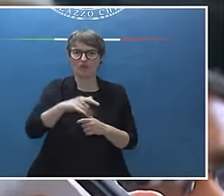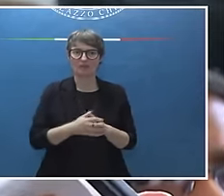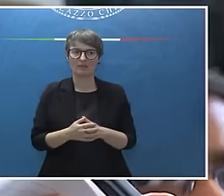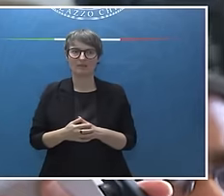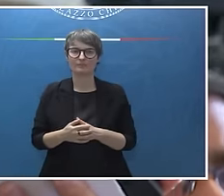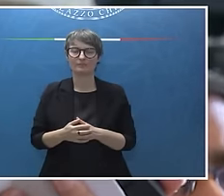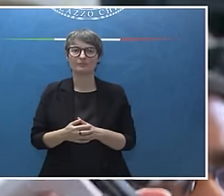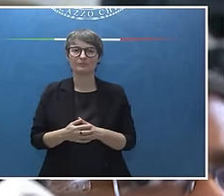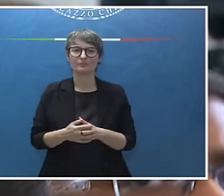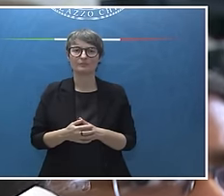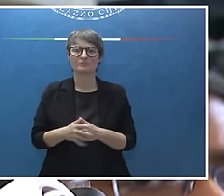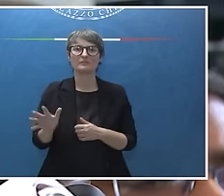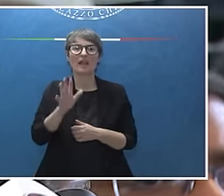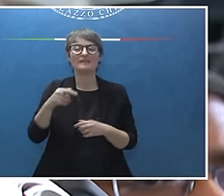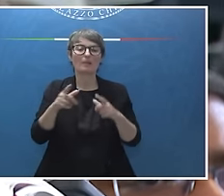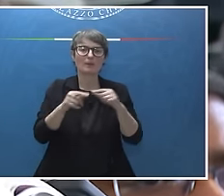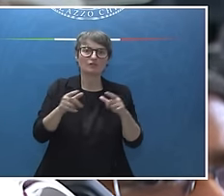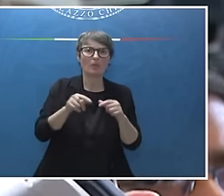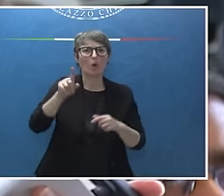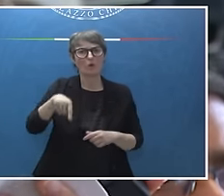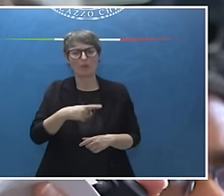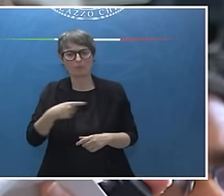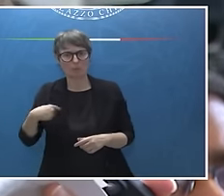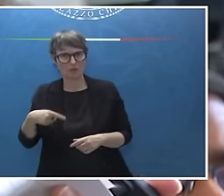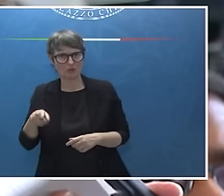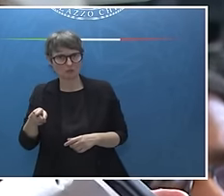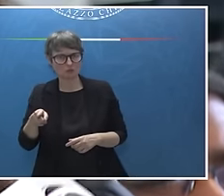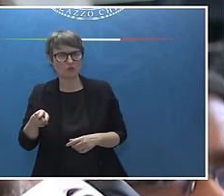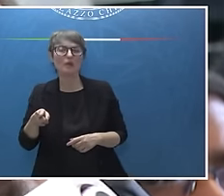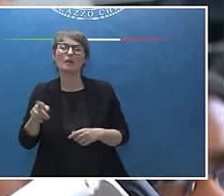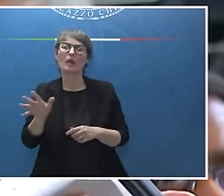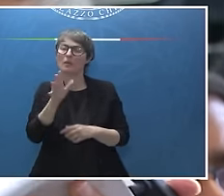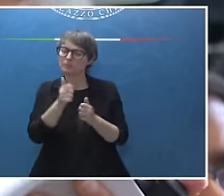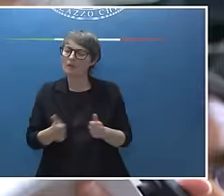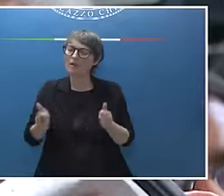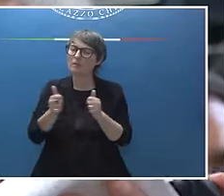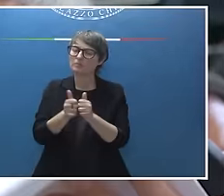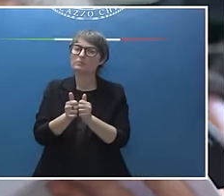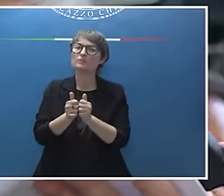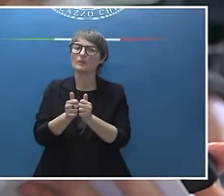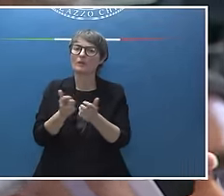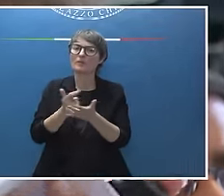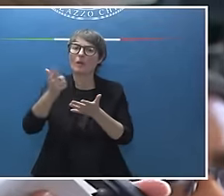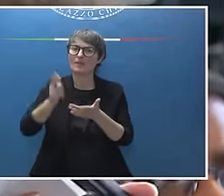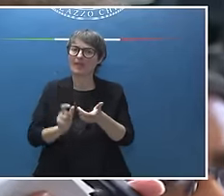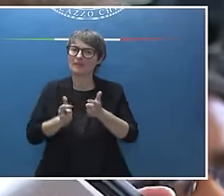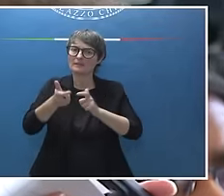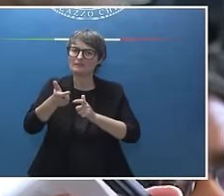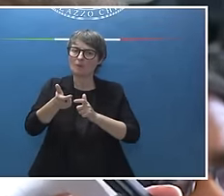Sembra che non solo il Giappone ma anche la Cina siano parte importante per lo sviluppo nell'area